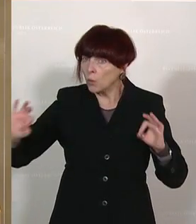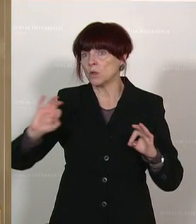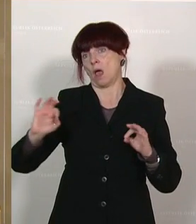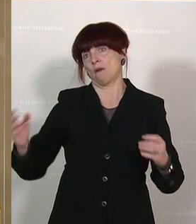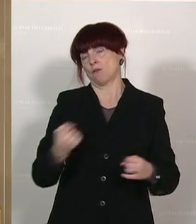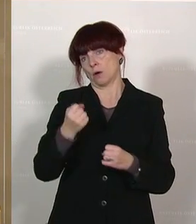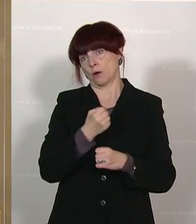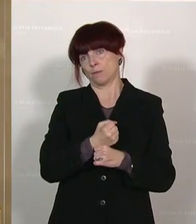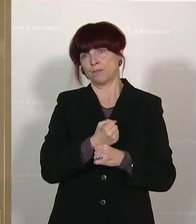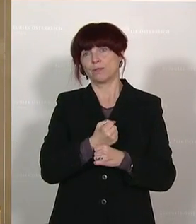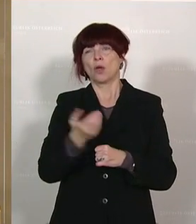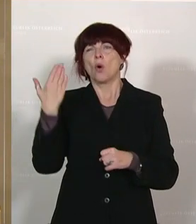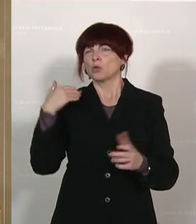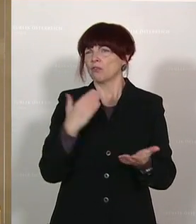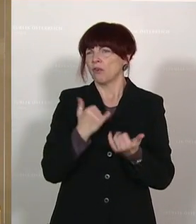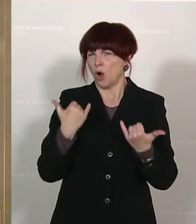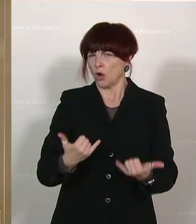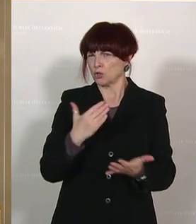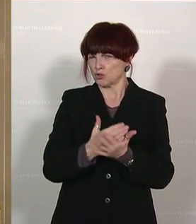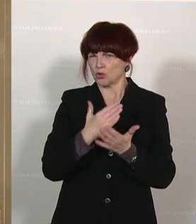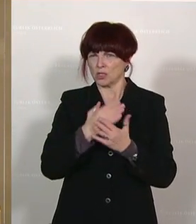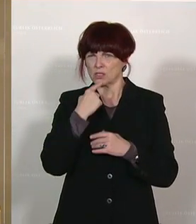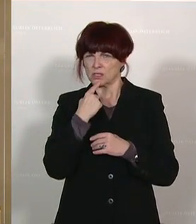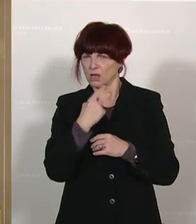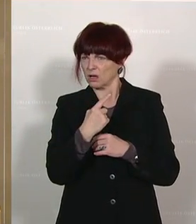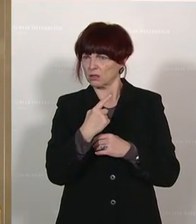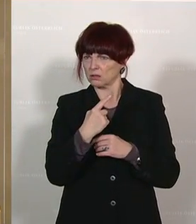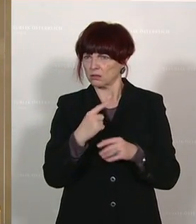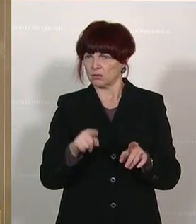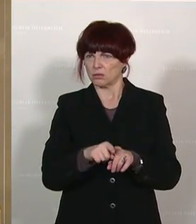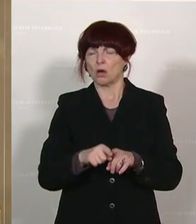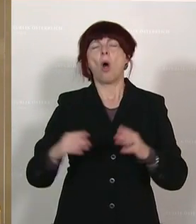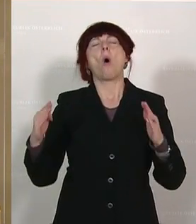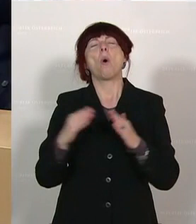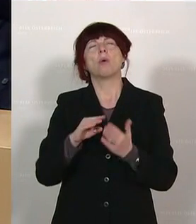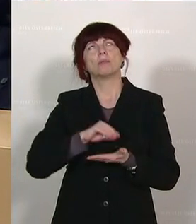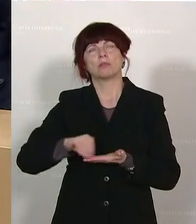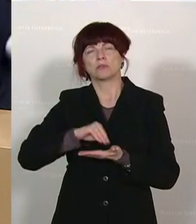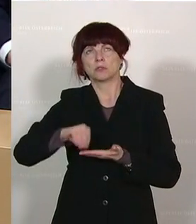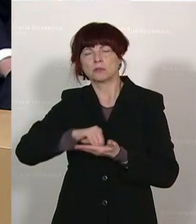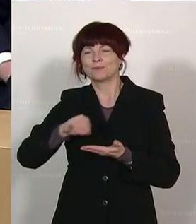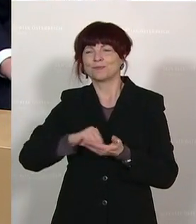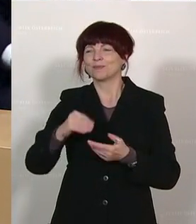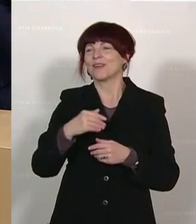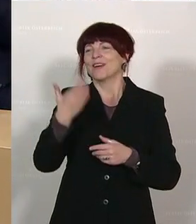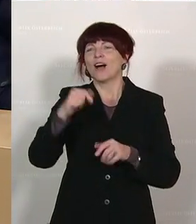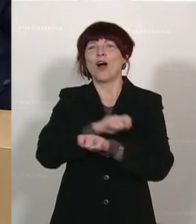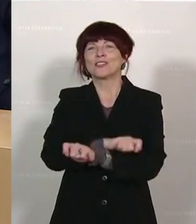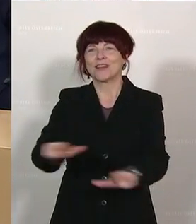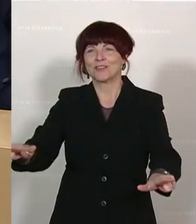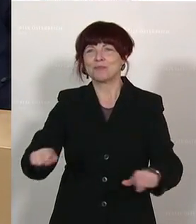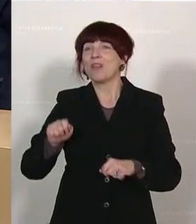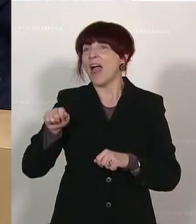angesprochen. Zumindest Sie, Bundesminister, haben das irgendeine Aussendung erwähnt. Seit elf Monaten